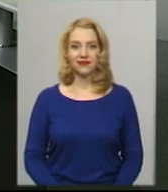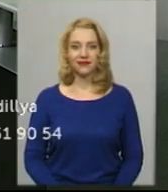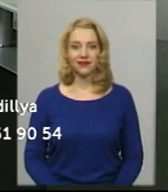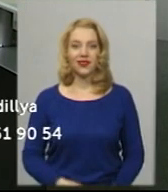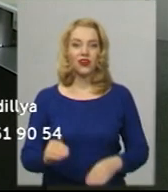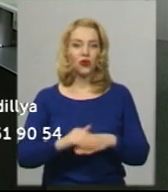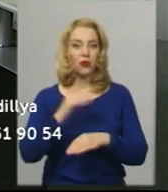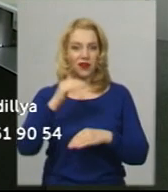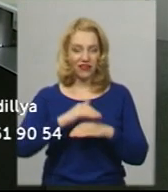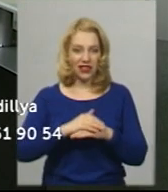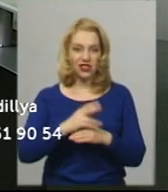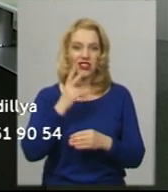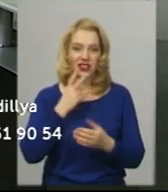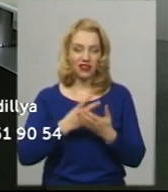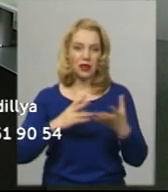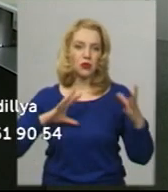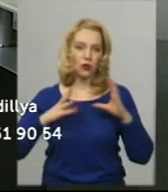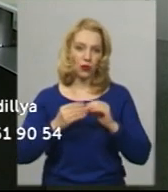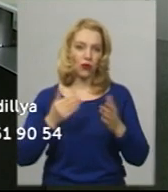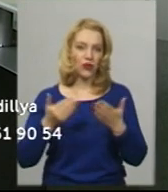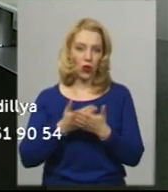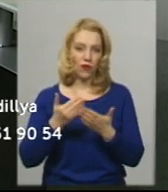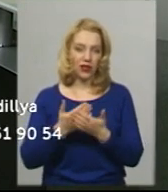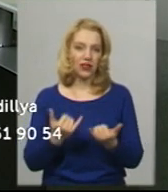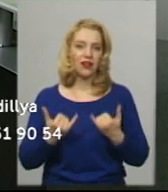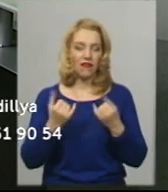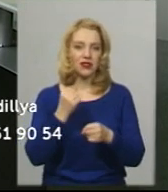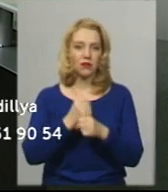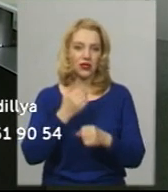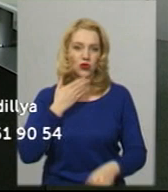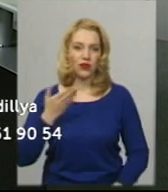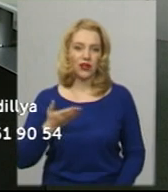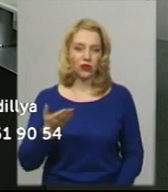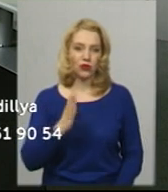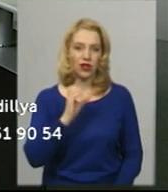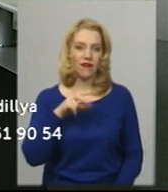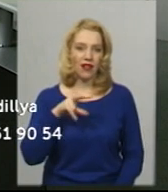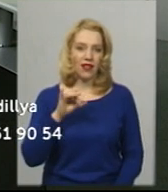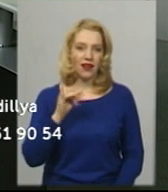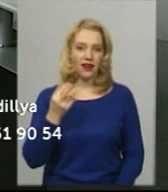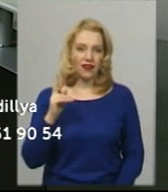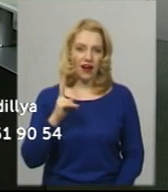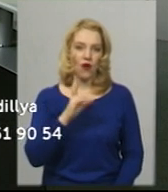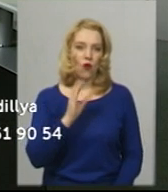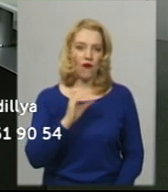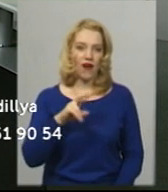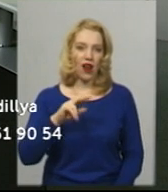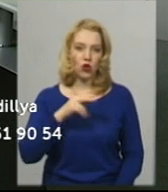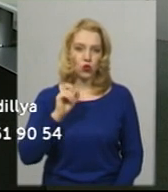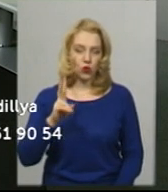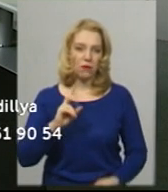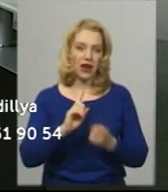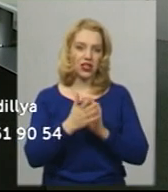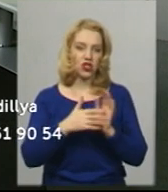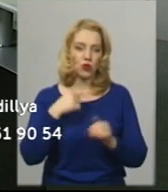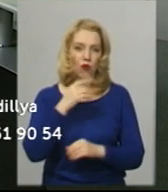Доброго вечора! В ефірі підсумковий випуск новин. У студії для вас працює ведуча Валерія Ковальчук. На жестову мову перекладає Оксана